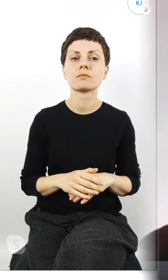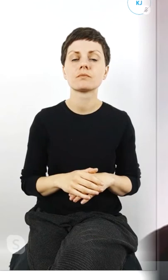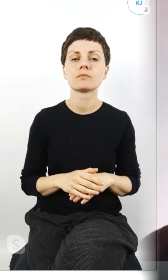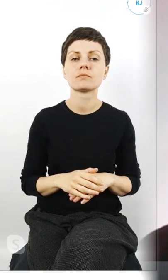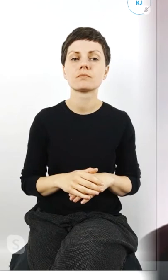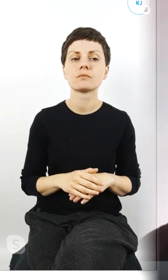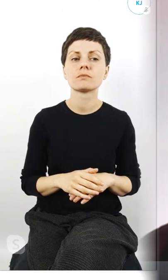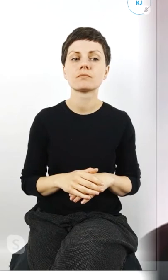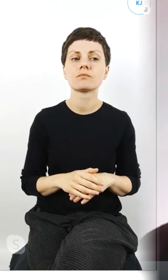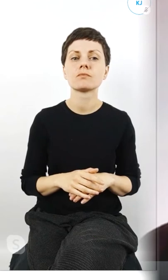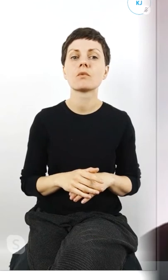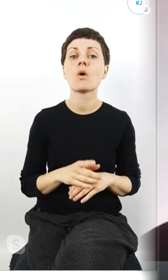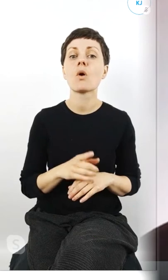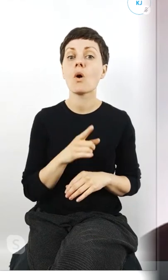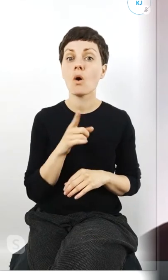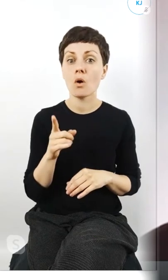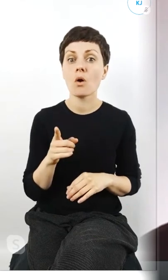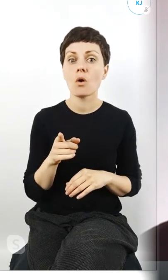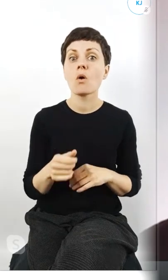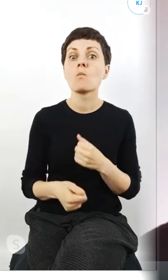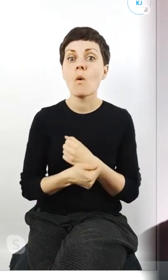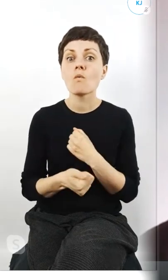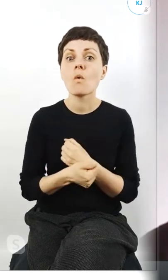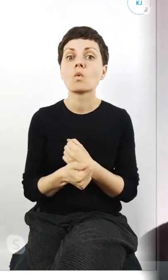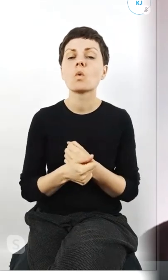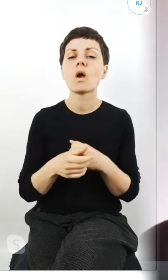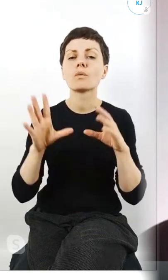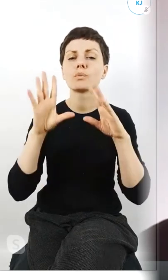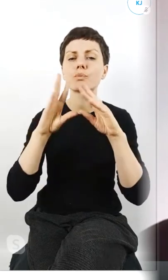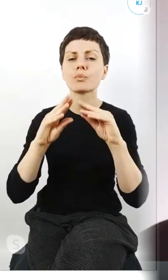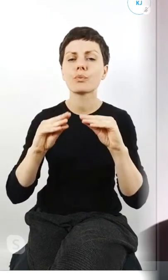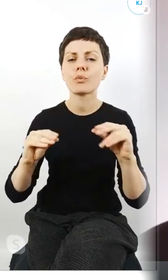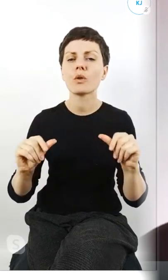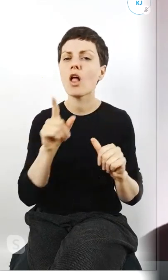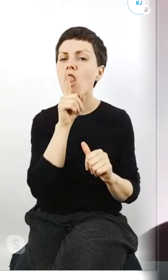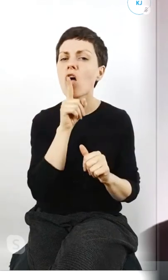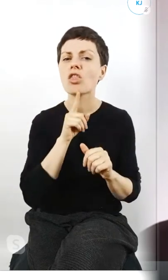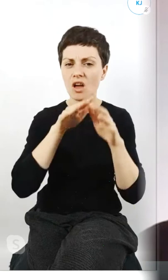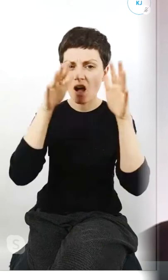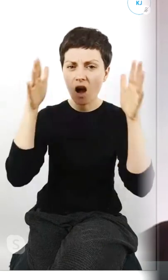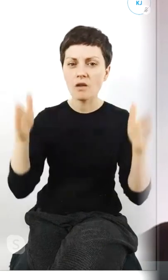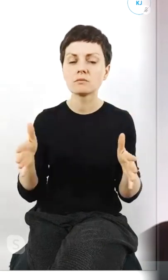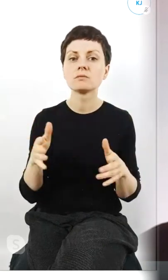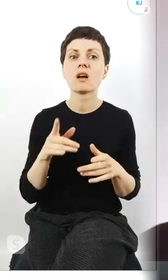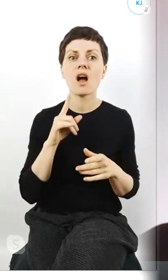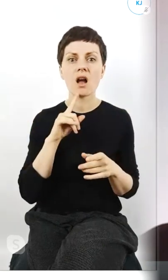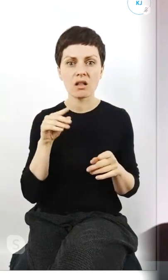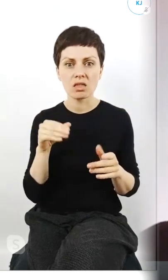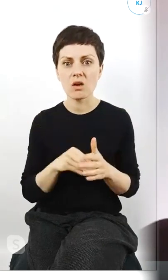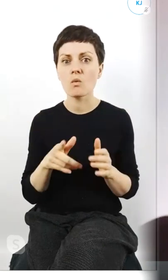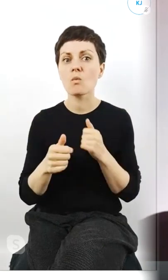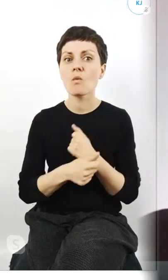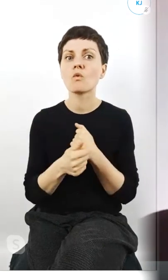skutkuje właśnie topnieniem lodowców w których są właśnie różne nieodkryte dotychczas